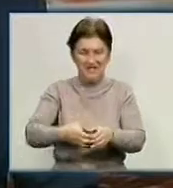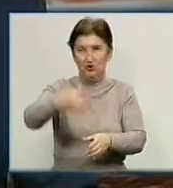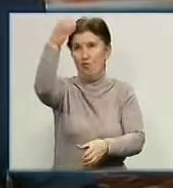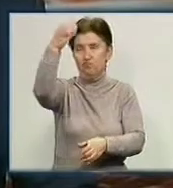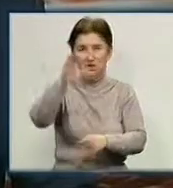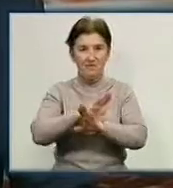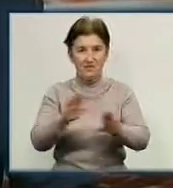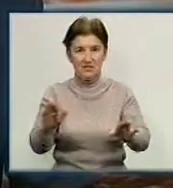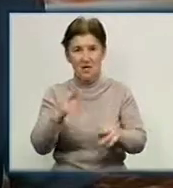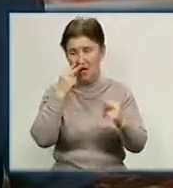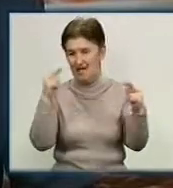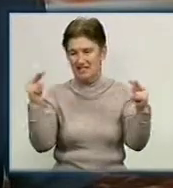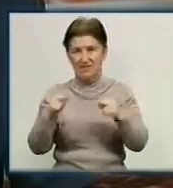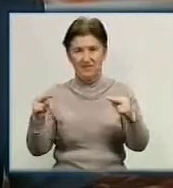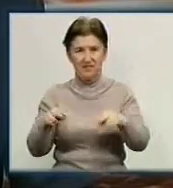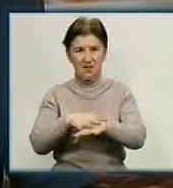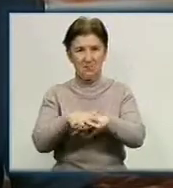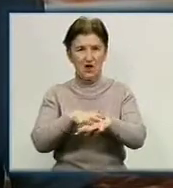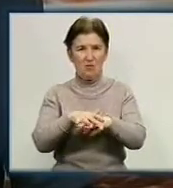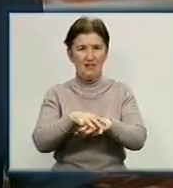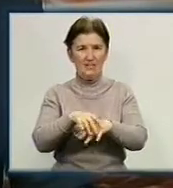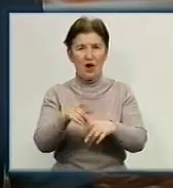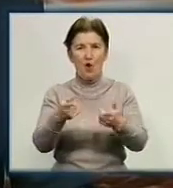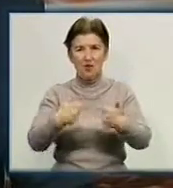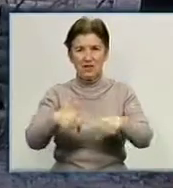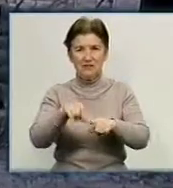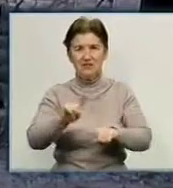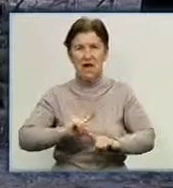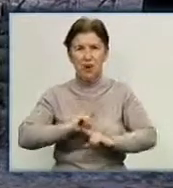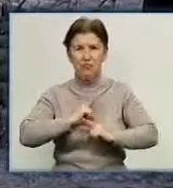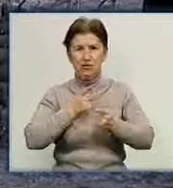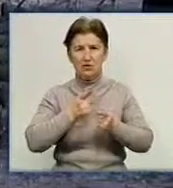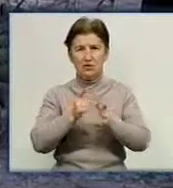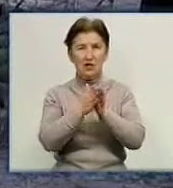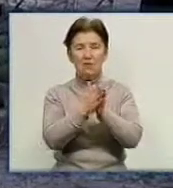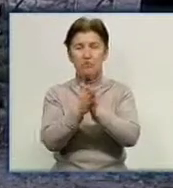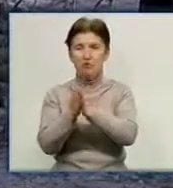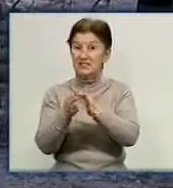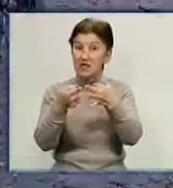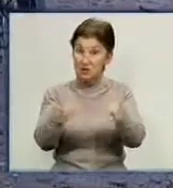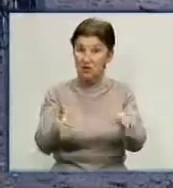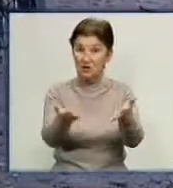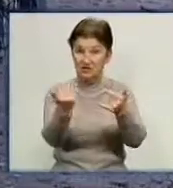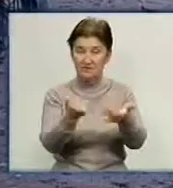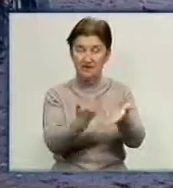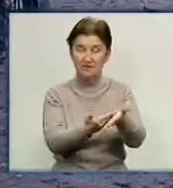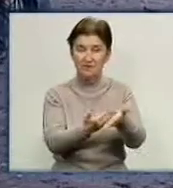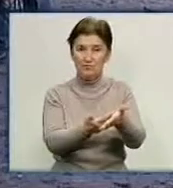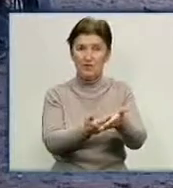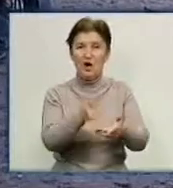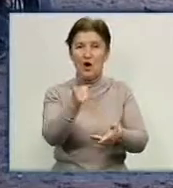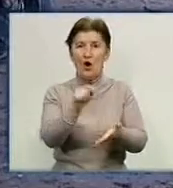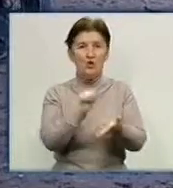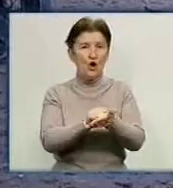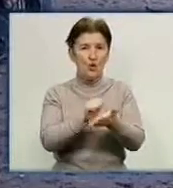такої роботи стали представники громадської організації. Обурені активісти попросили у робітників дозвіл на опилювання, комунальники